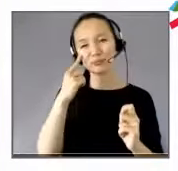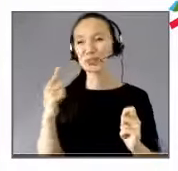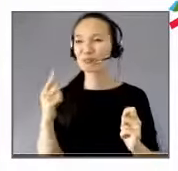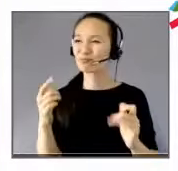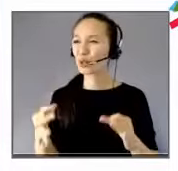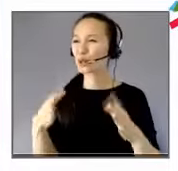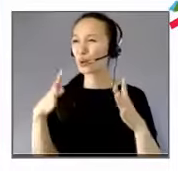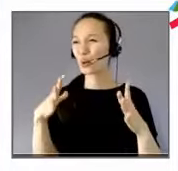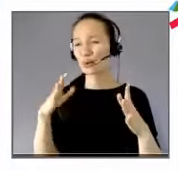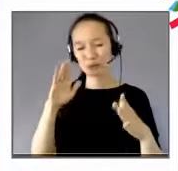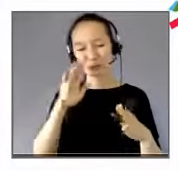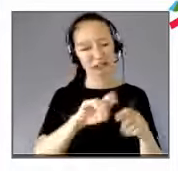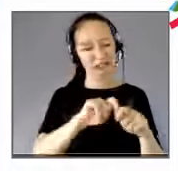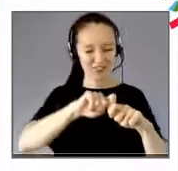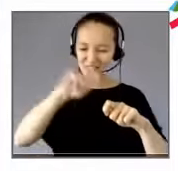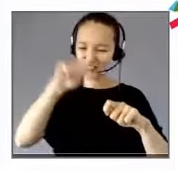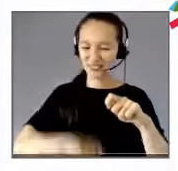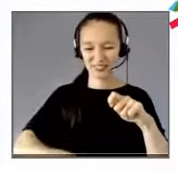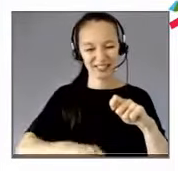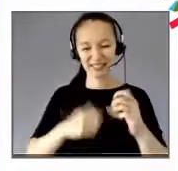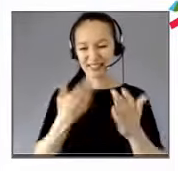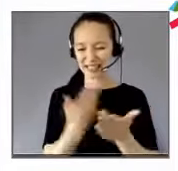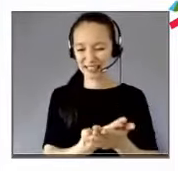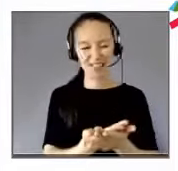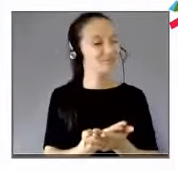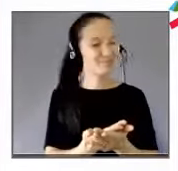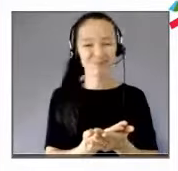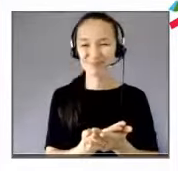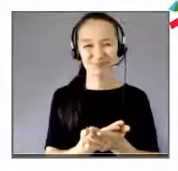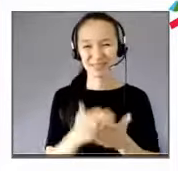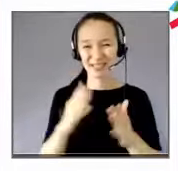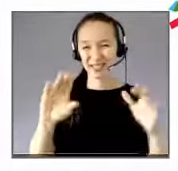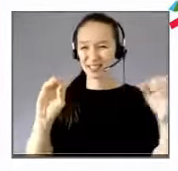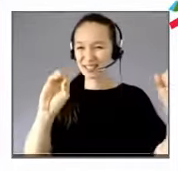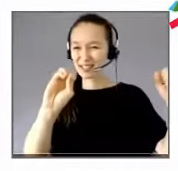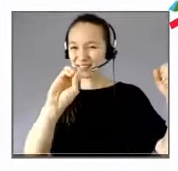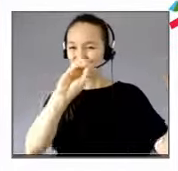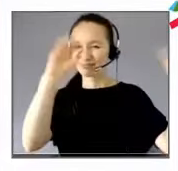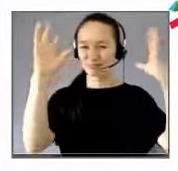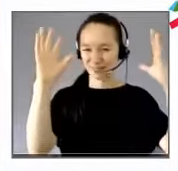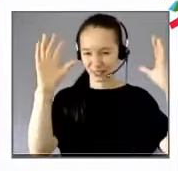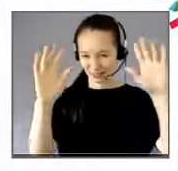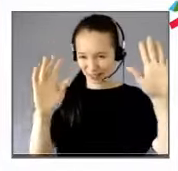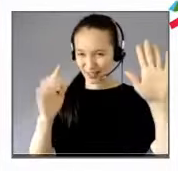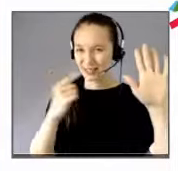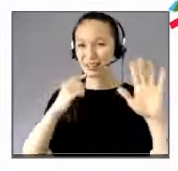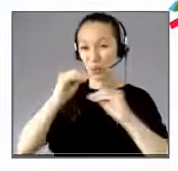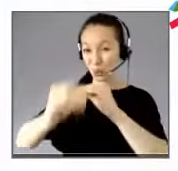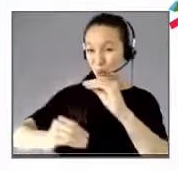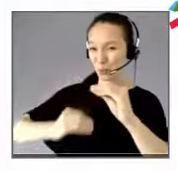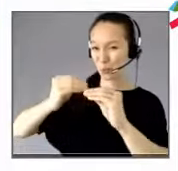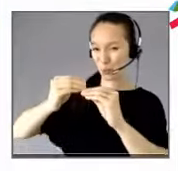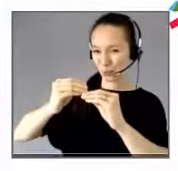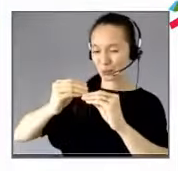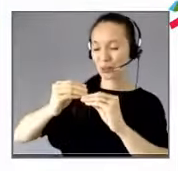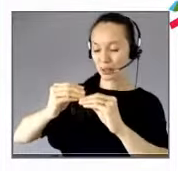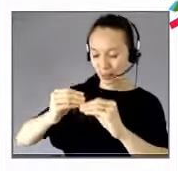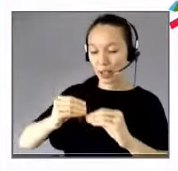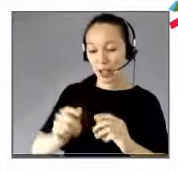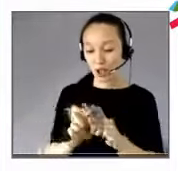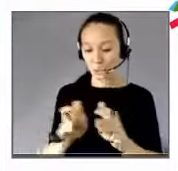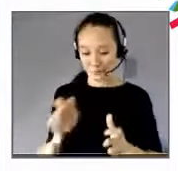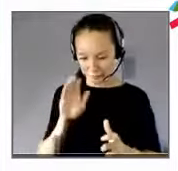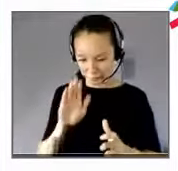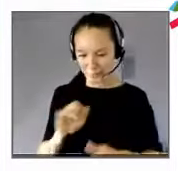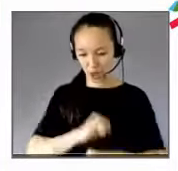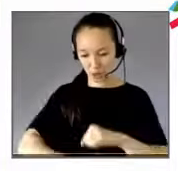'entreprise, c'est une organisation au sein du monde. Mais est que vous n'avez pas une responsabilité justement d'encourager vos